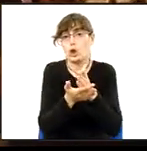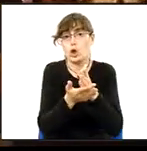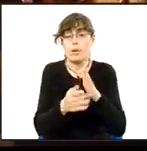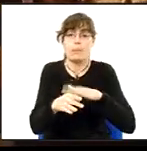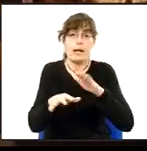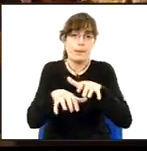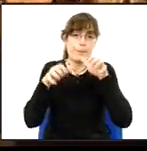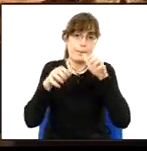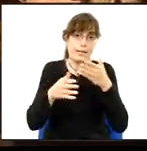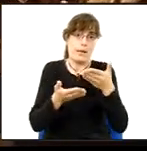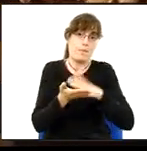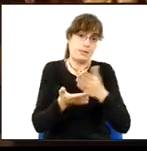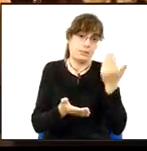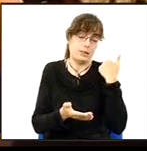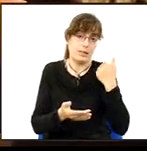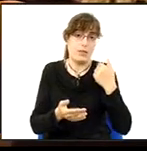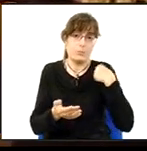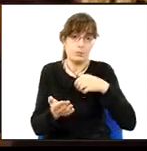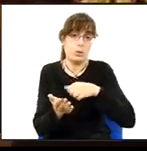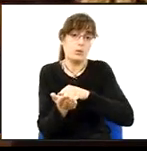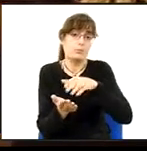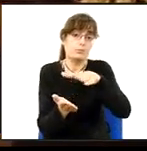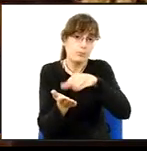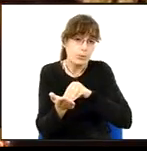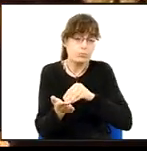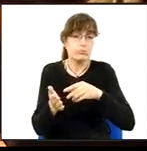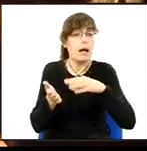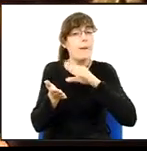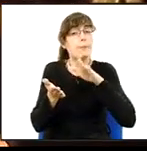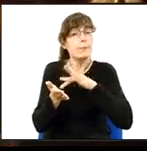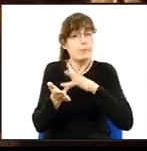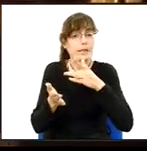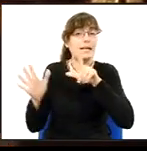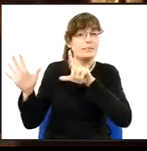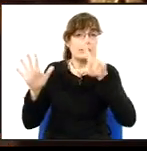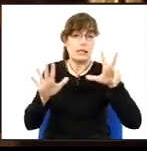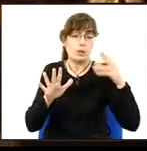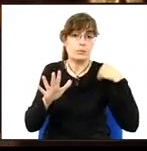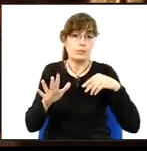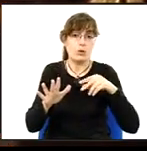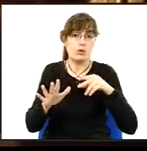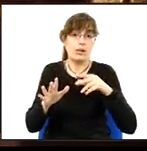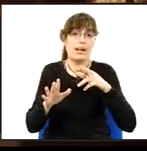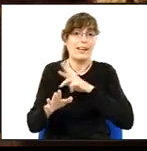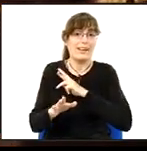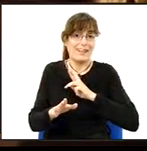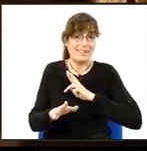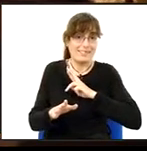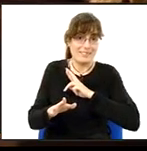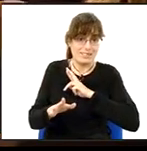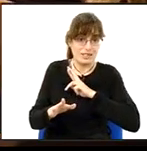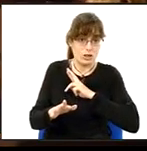al ple passat i que recull l'acte de la sessió anterior a la pàgina 71, quan el regidor feixista del grup feixista Plataforma Bigatana